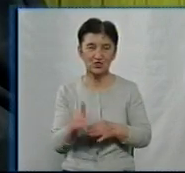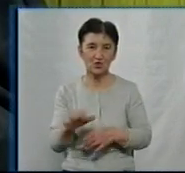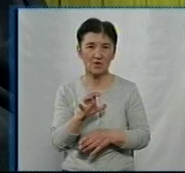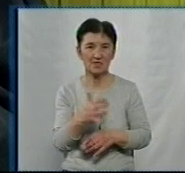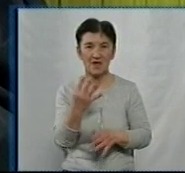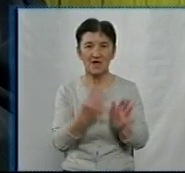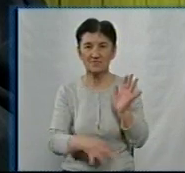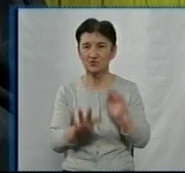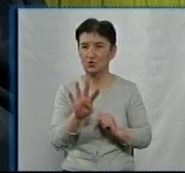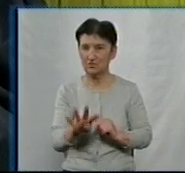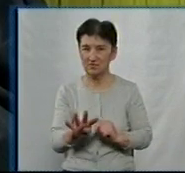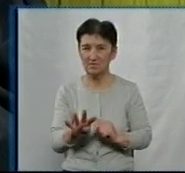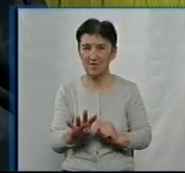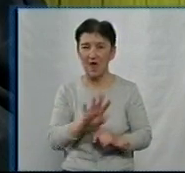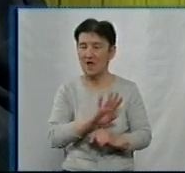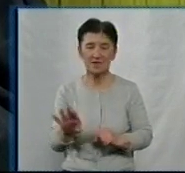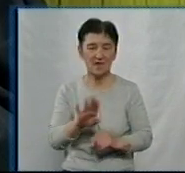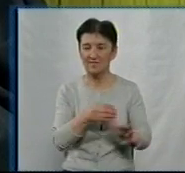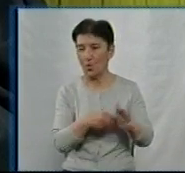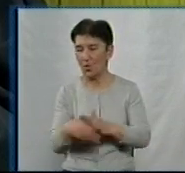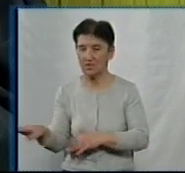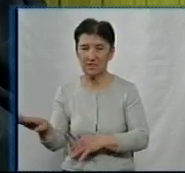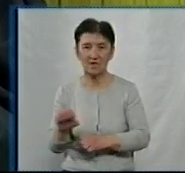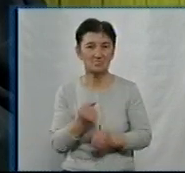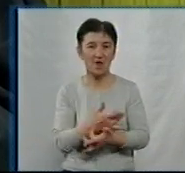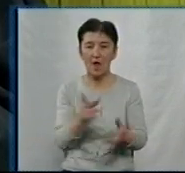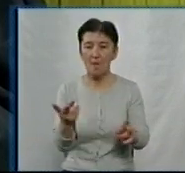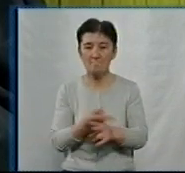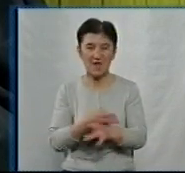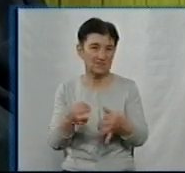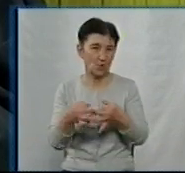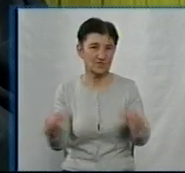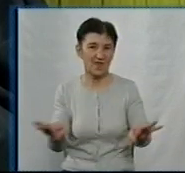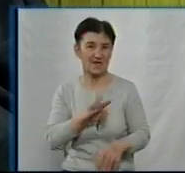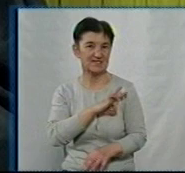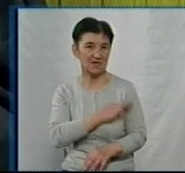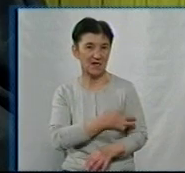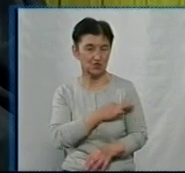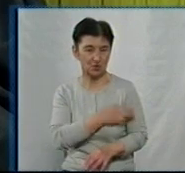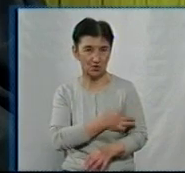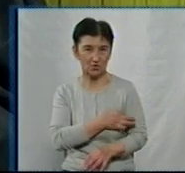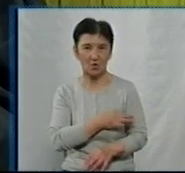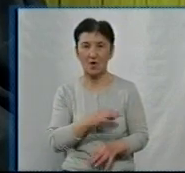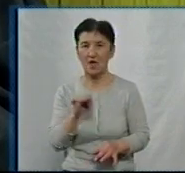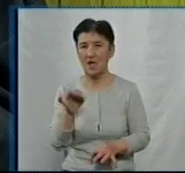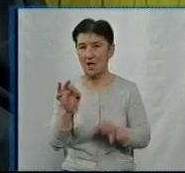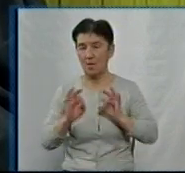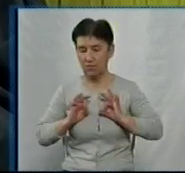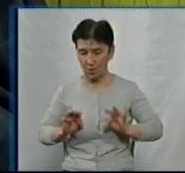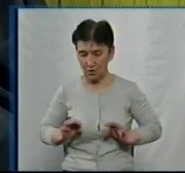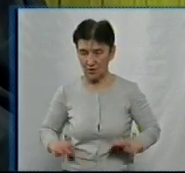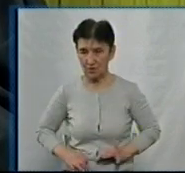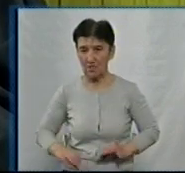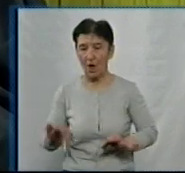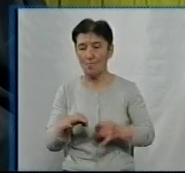194-ї. Не відручатися із населеного пункту міста Карпівницьке без дозволу слідчого прокурора або суду. Повідомляти слідчого прокурора чи слідчого суддю про